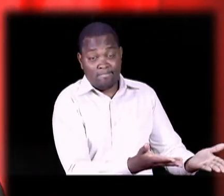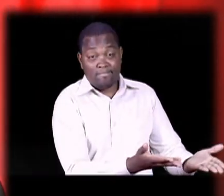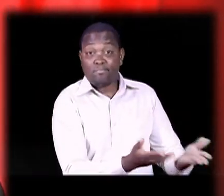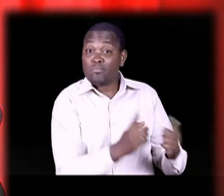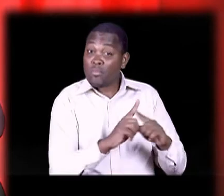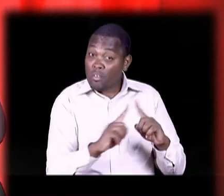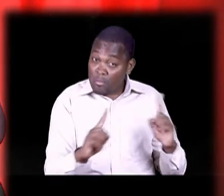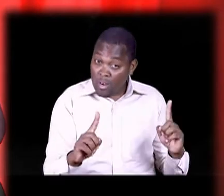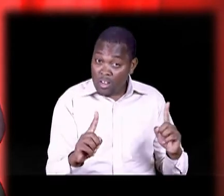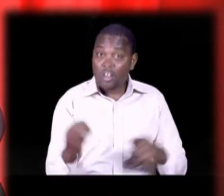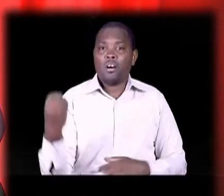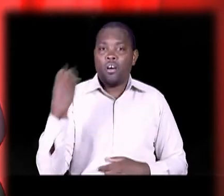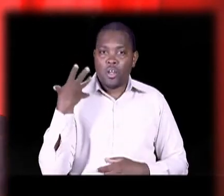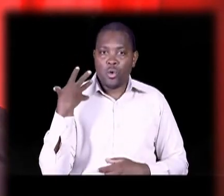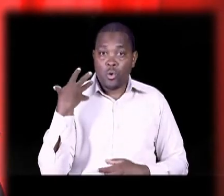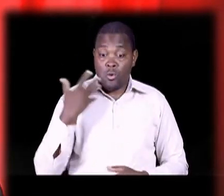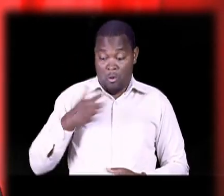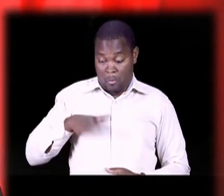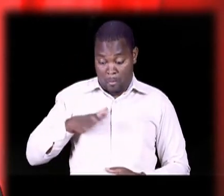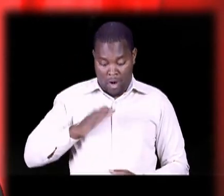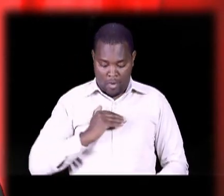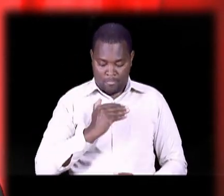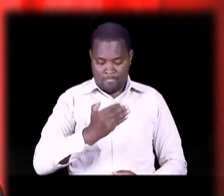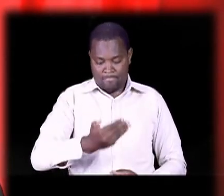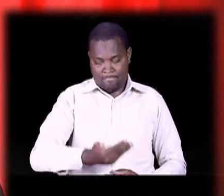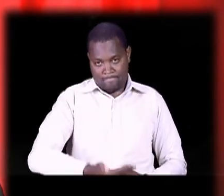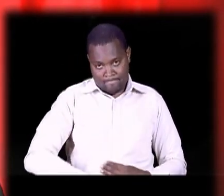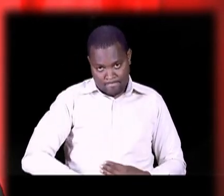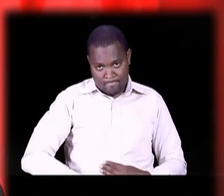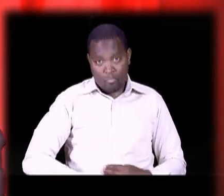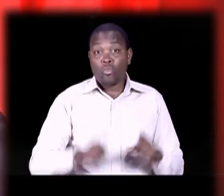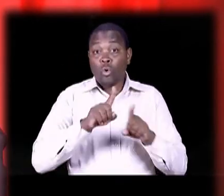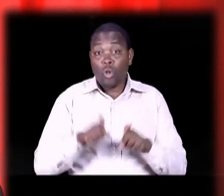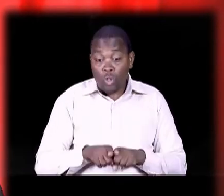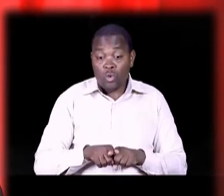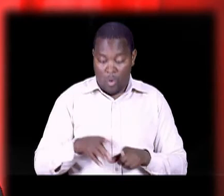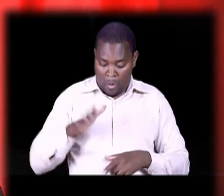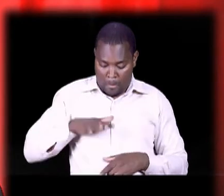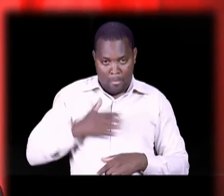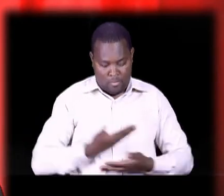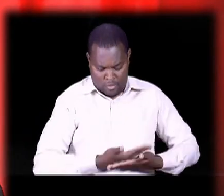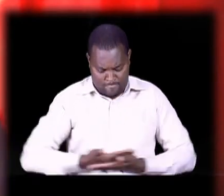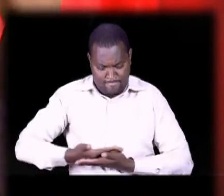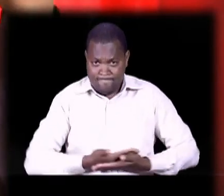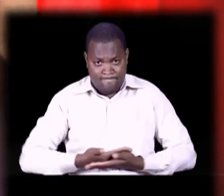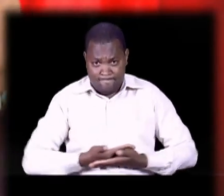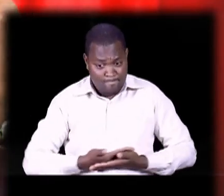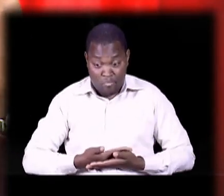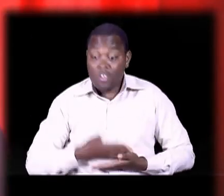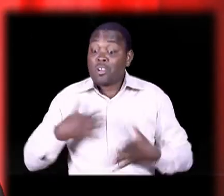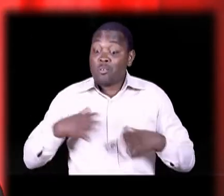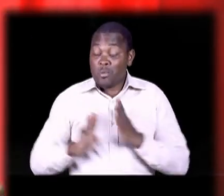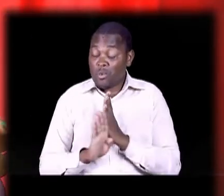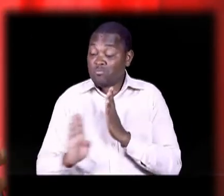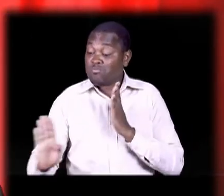Usiniulize undani waki Lakini Najua Wa mama waliona mimba Na wale waliona watoto